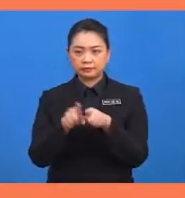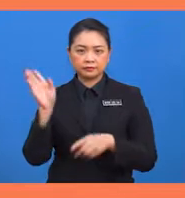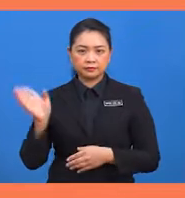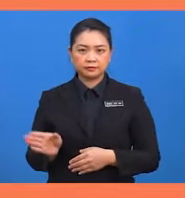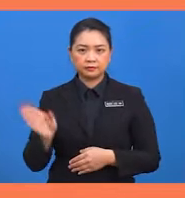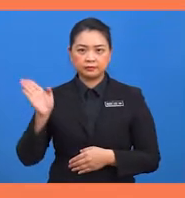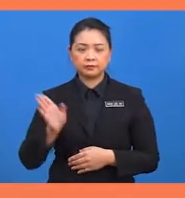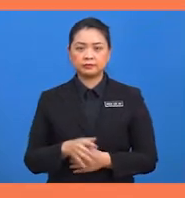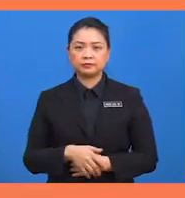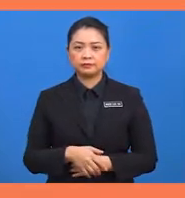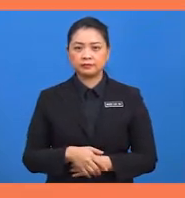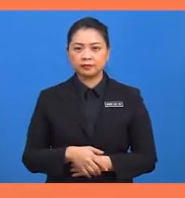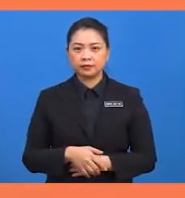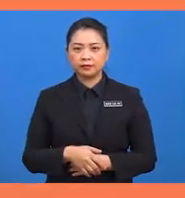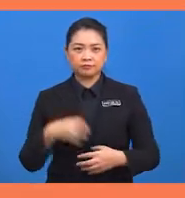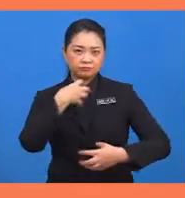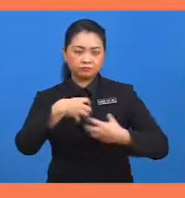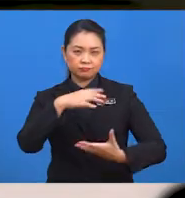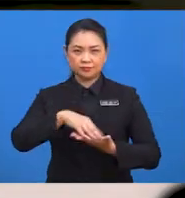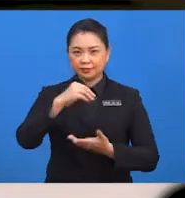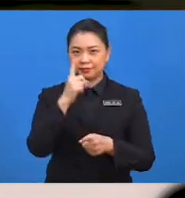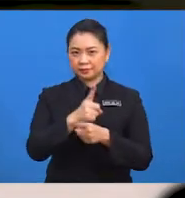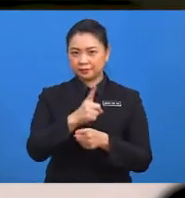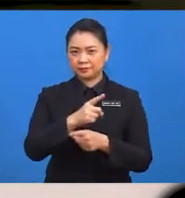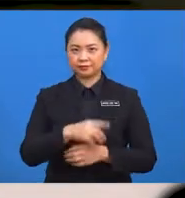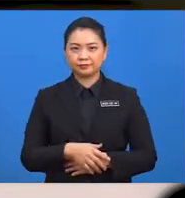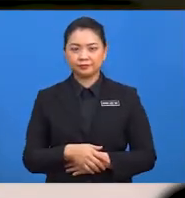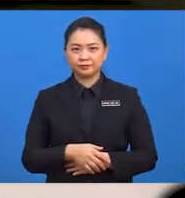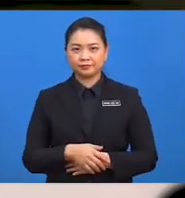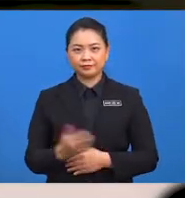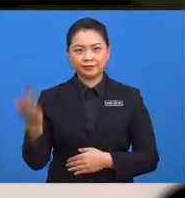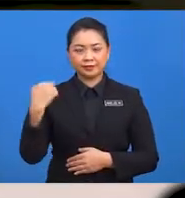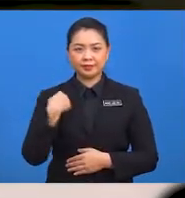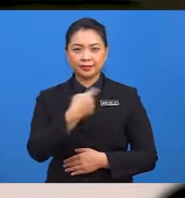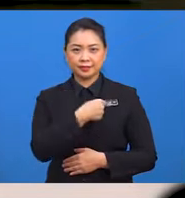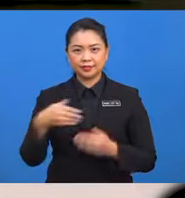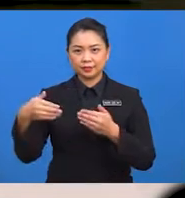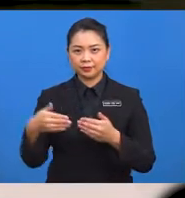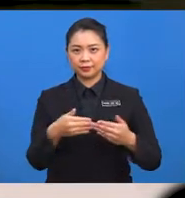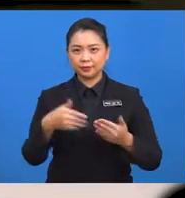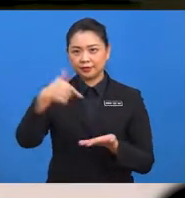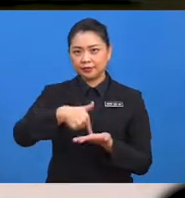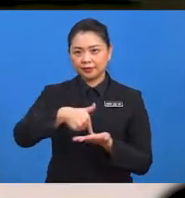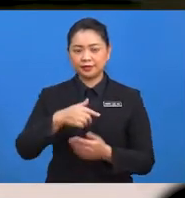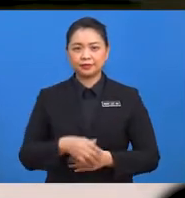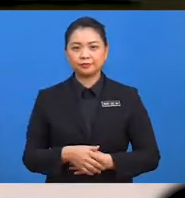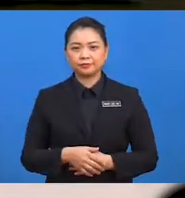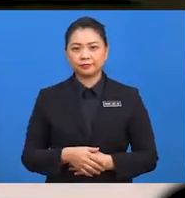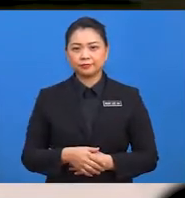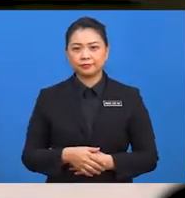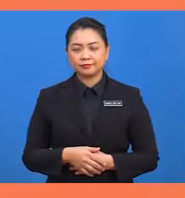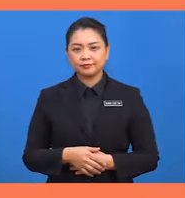sifar sentimeter. Seronok belajar, kan? Mari kita teruskan lagi.